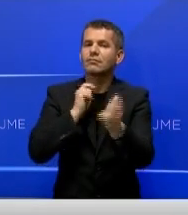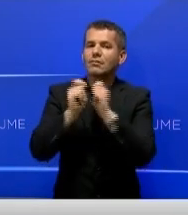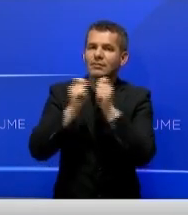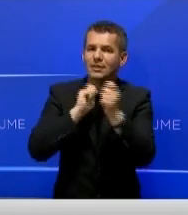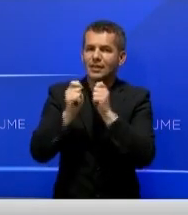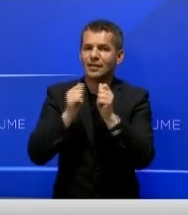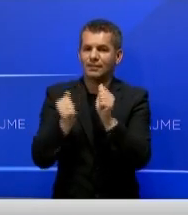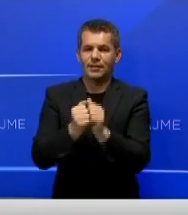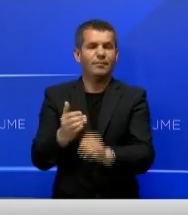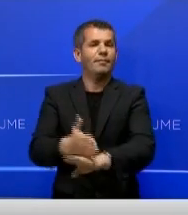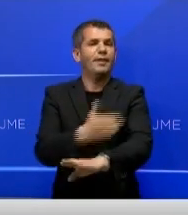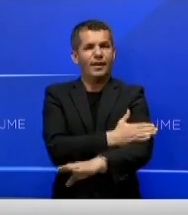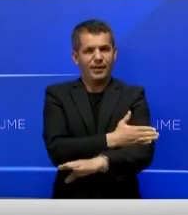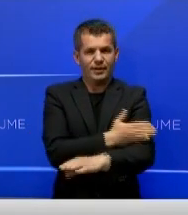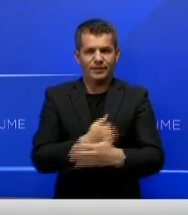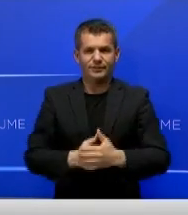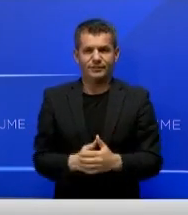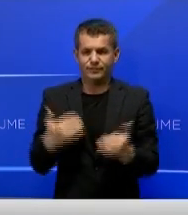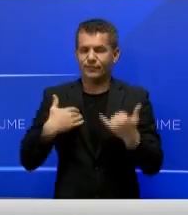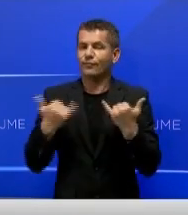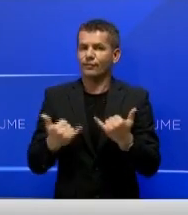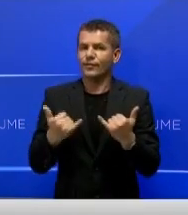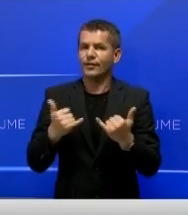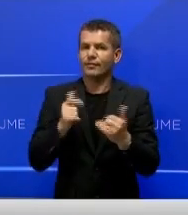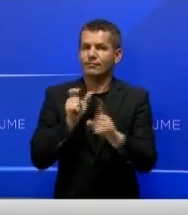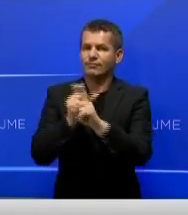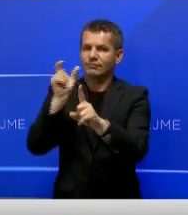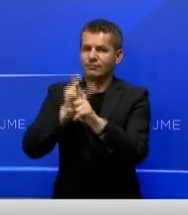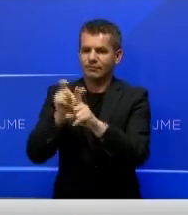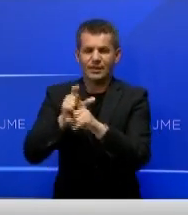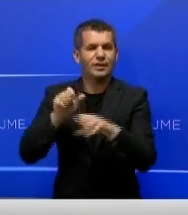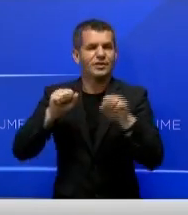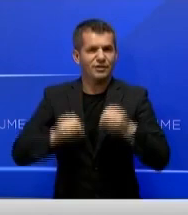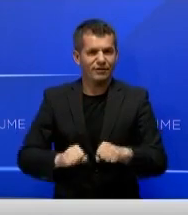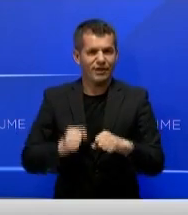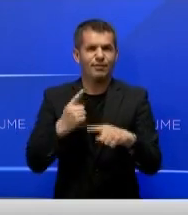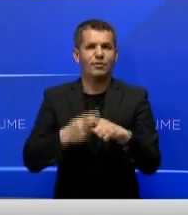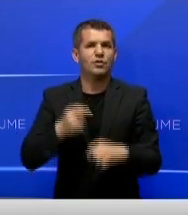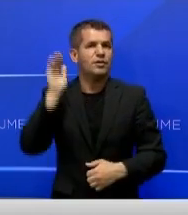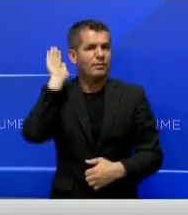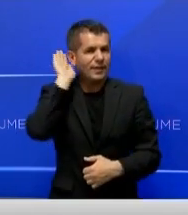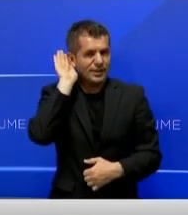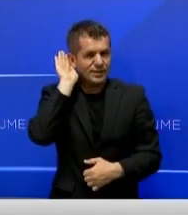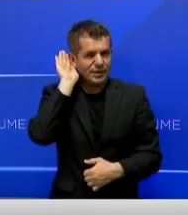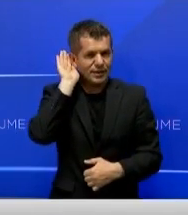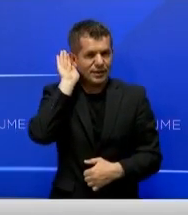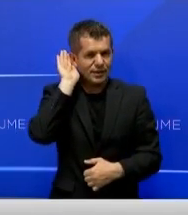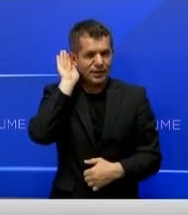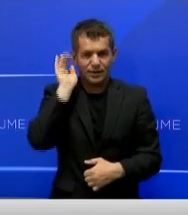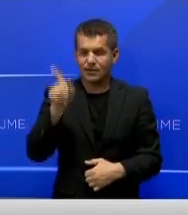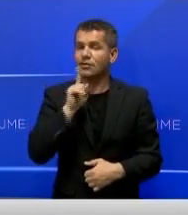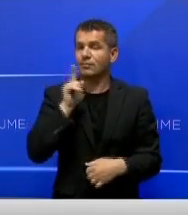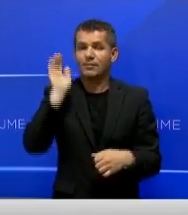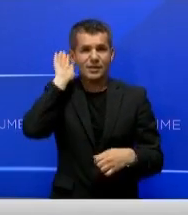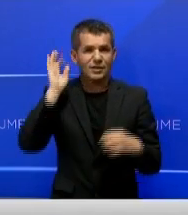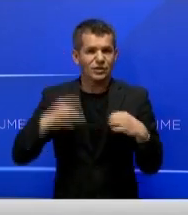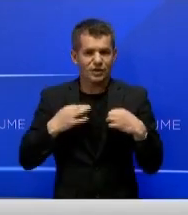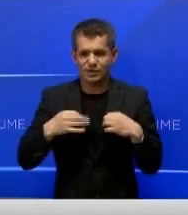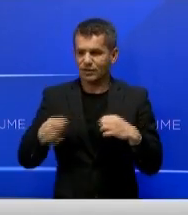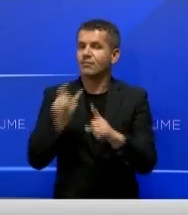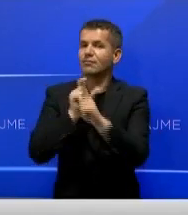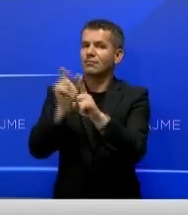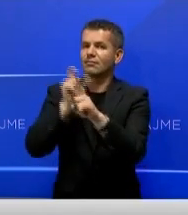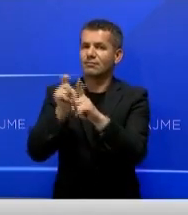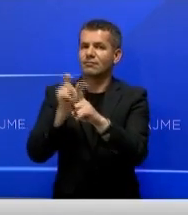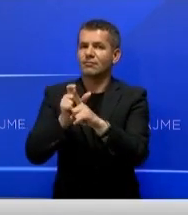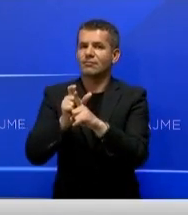vaksina shumë herët. Ne tani po bëjmë pa mundurën, qeveria, kurti edhe ministria, përkatsish ministria shëndecis është duke bërt pa